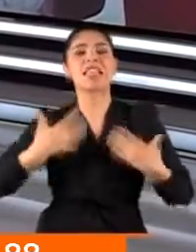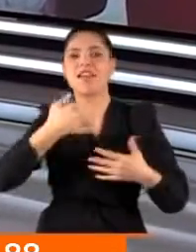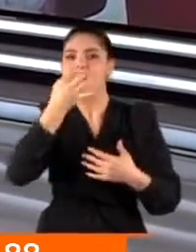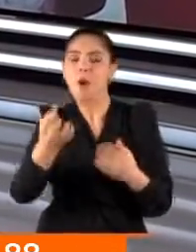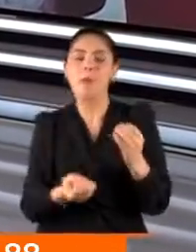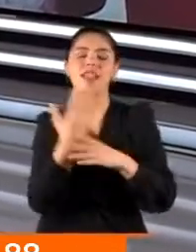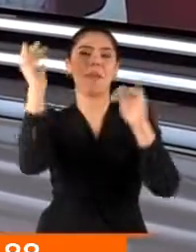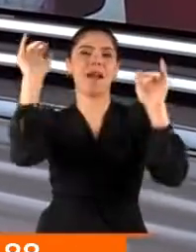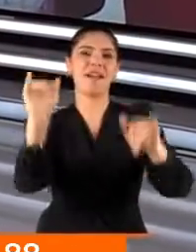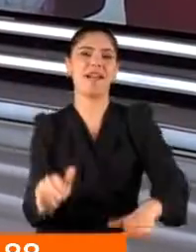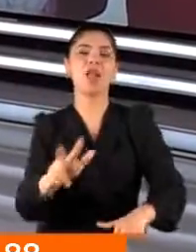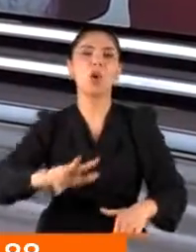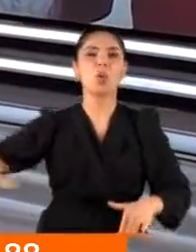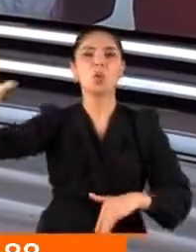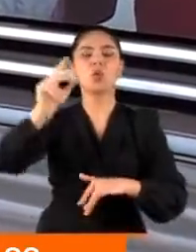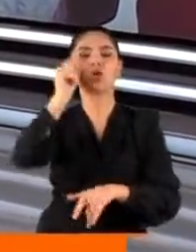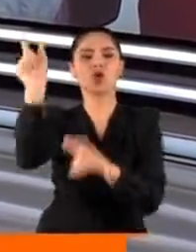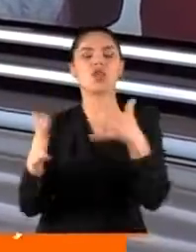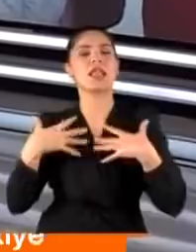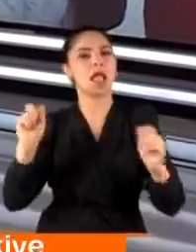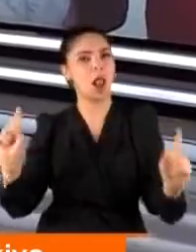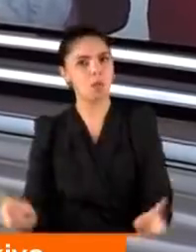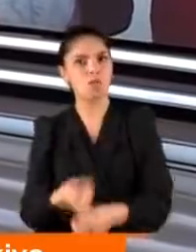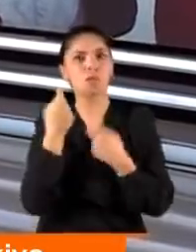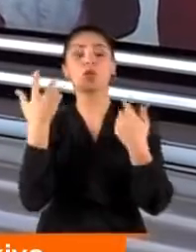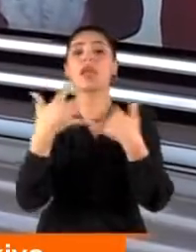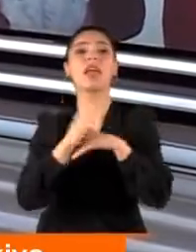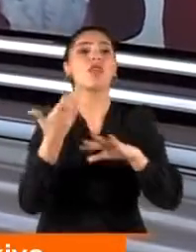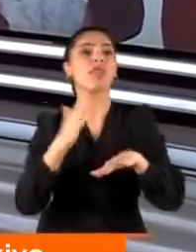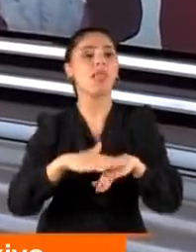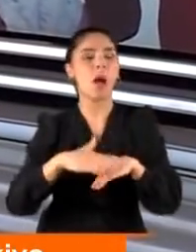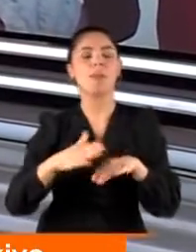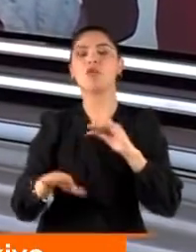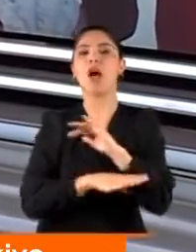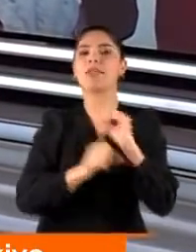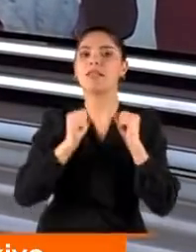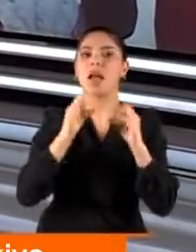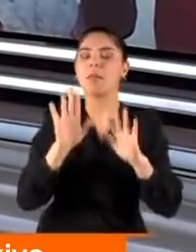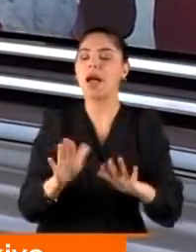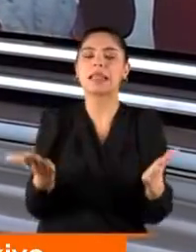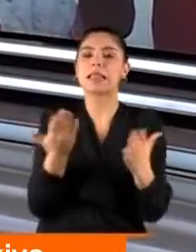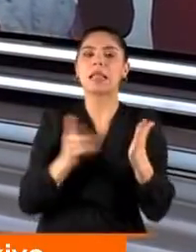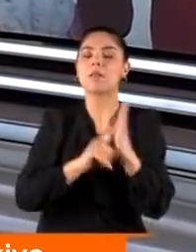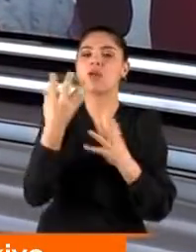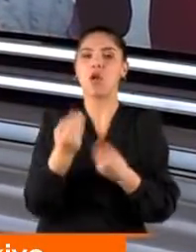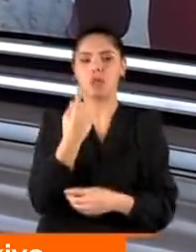sabah saatlerinde geldi. Üçü de sağ saniye bulundu. Bakın geceyi nasıl geçirmiş ve nasıl hayatta kalmışlar.